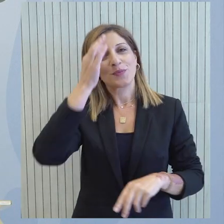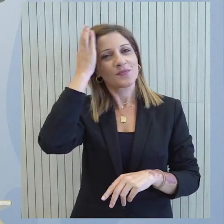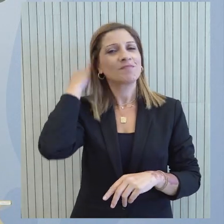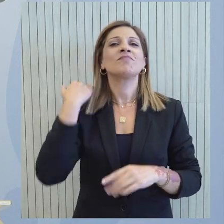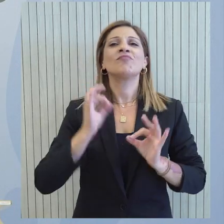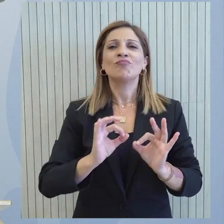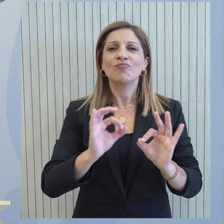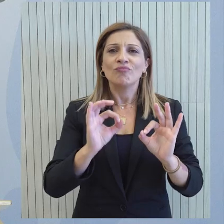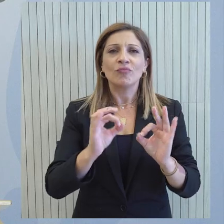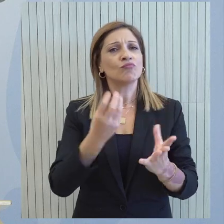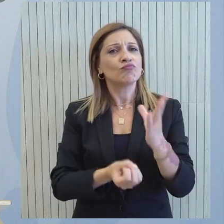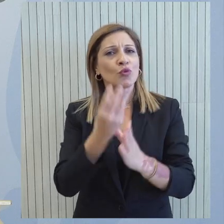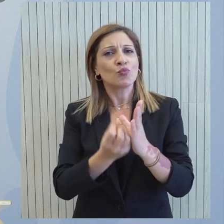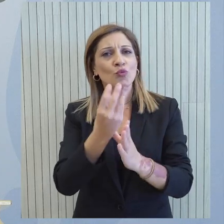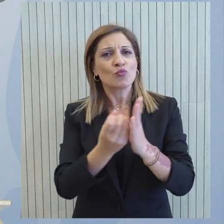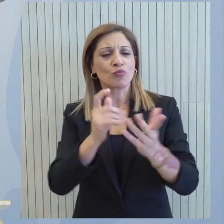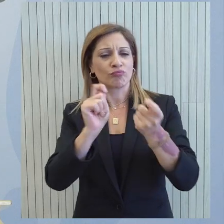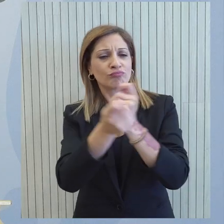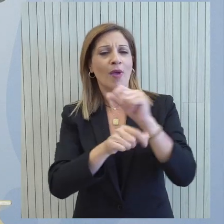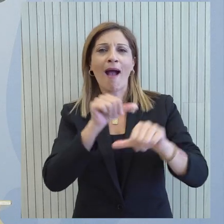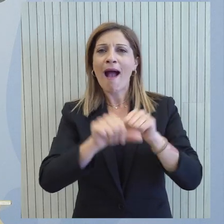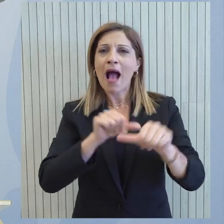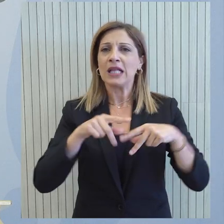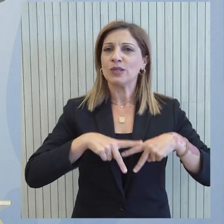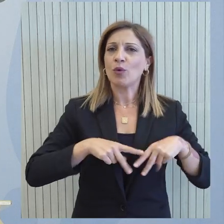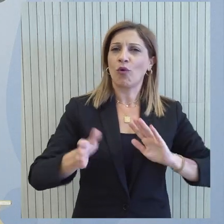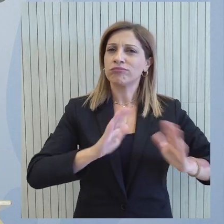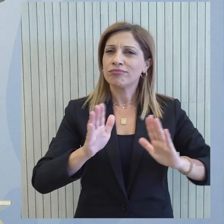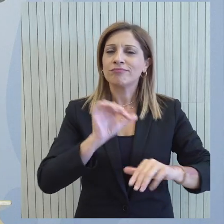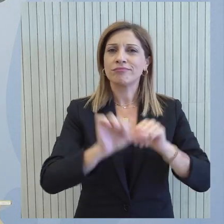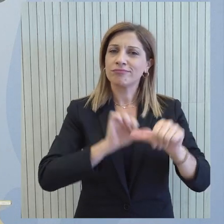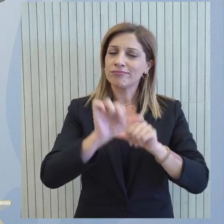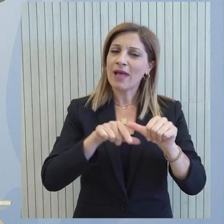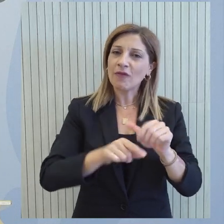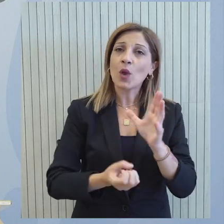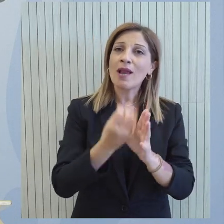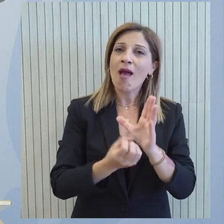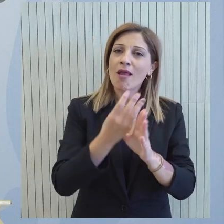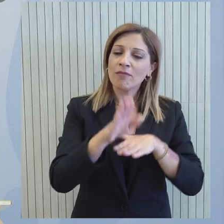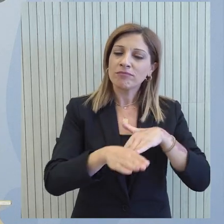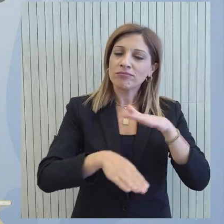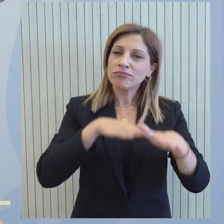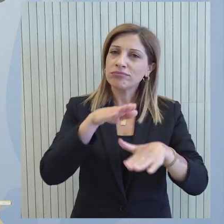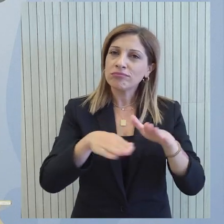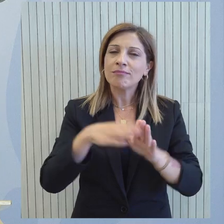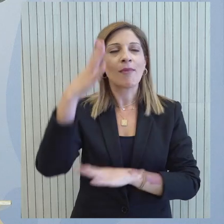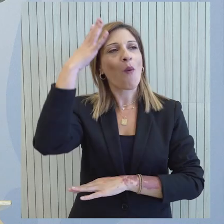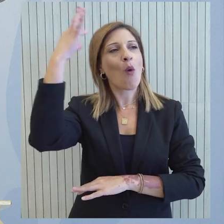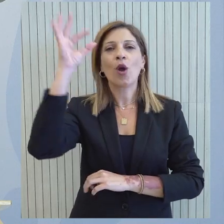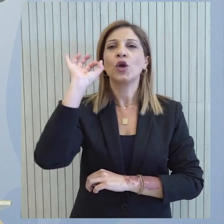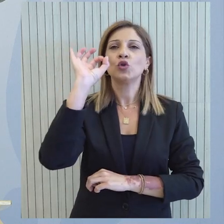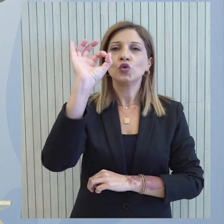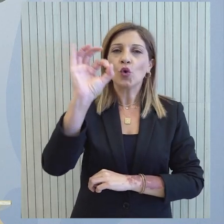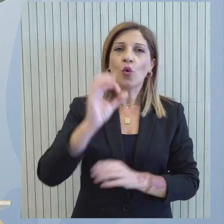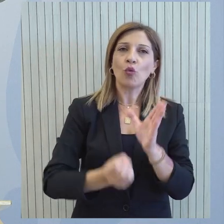ομαλότητας, εν μέσω δεκάδων καινοτομιών, μεταρρυθμίσεων και νέων δράσεων που θα μας οδηγήσουν σταδιακά στην υλοποίηση του